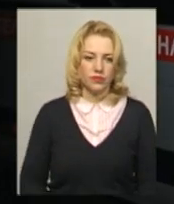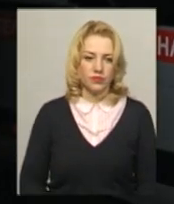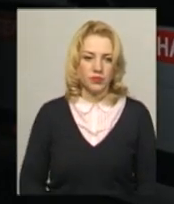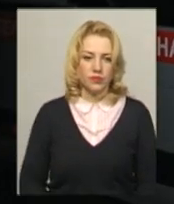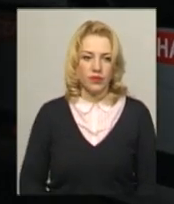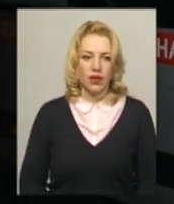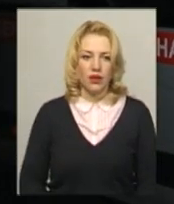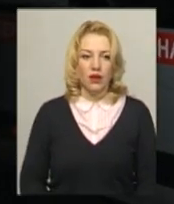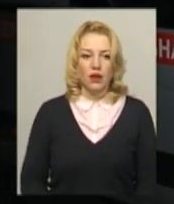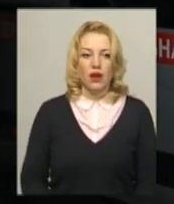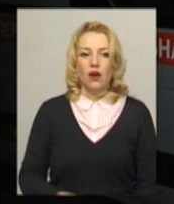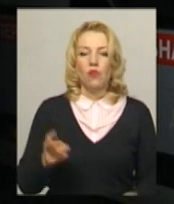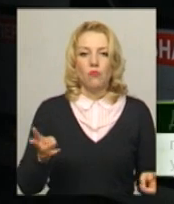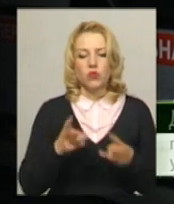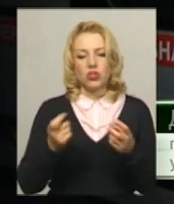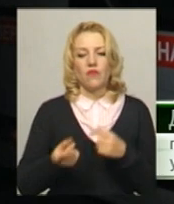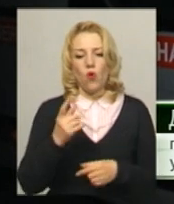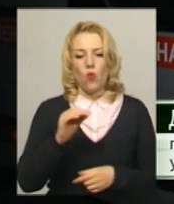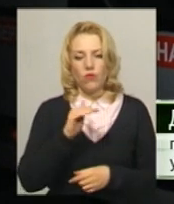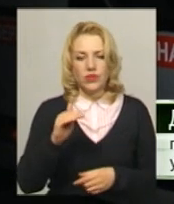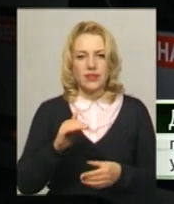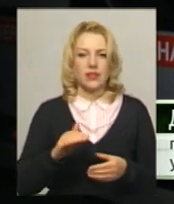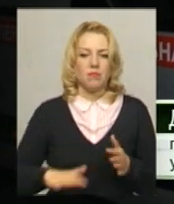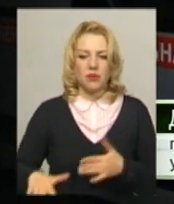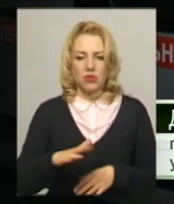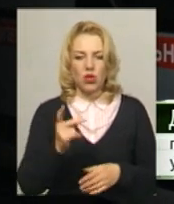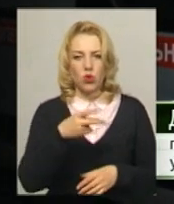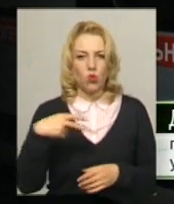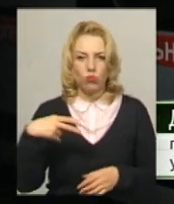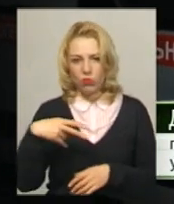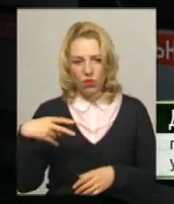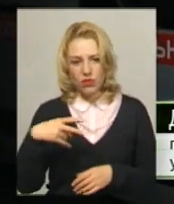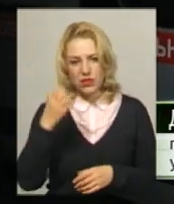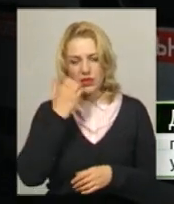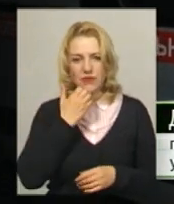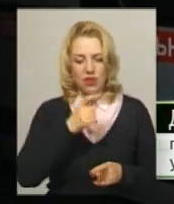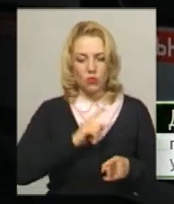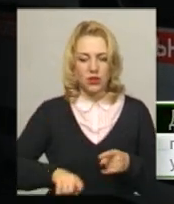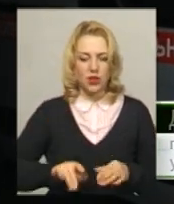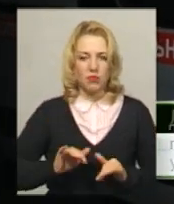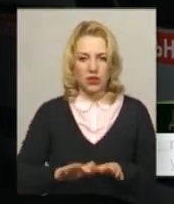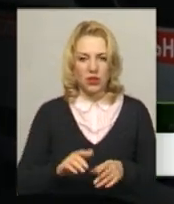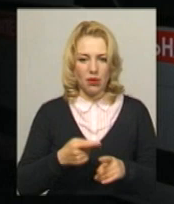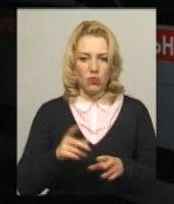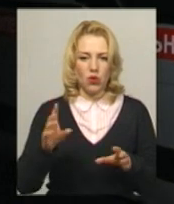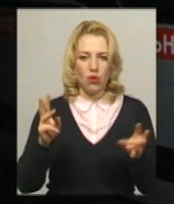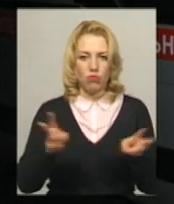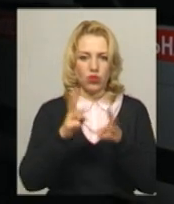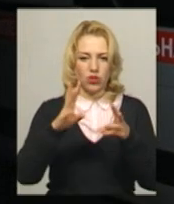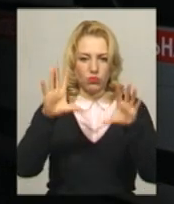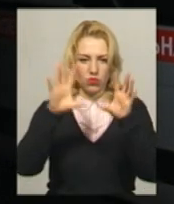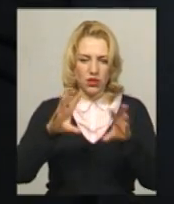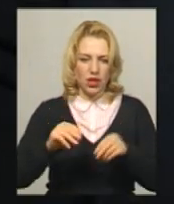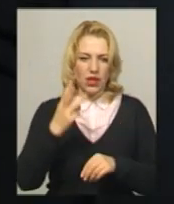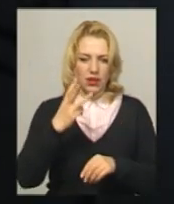Пожежа виникла в офісному приміщенні на другому поверсі. Завдяки оперативним діям пожежа було ліквідовано на площі 3